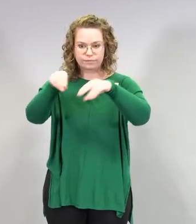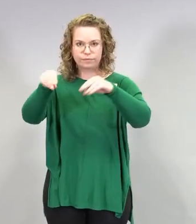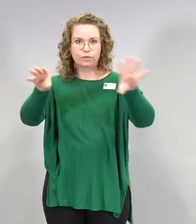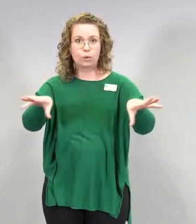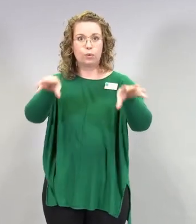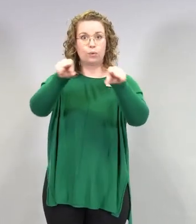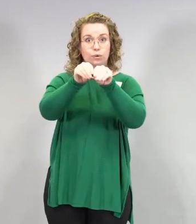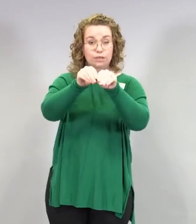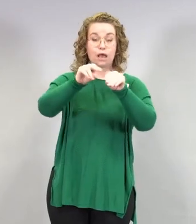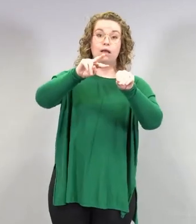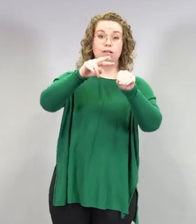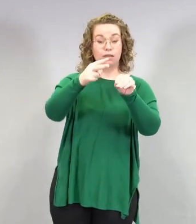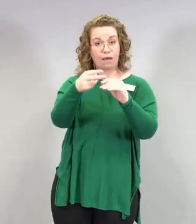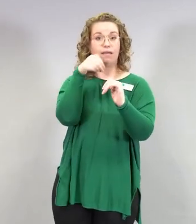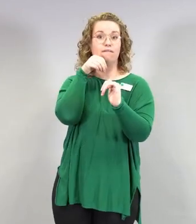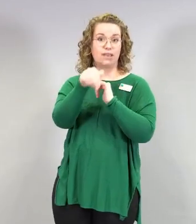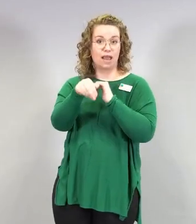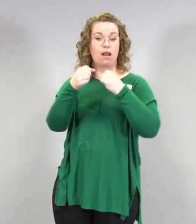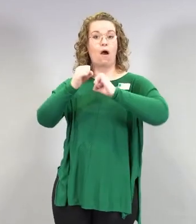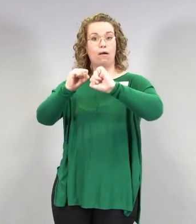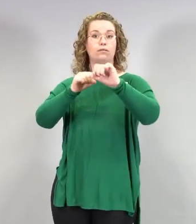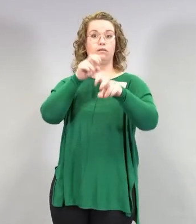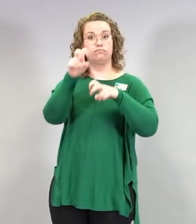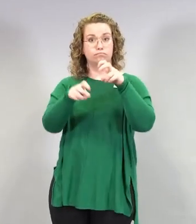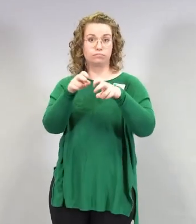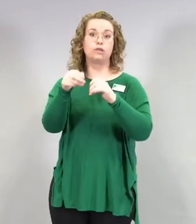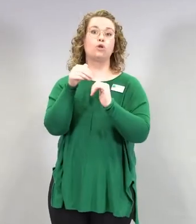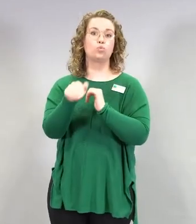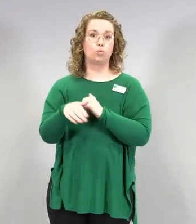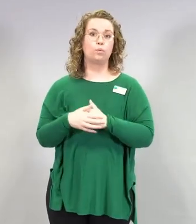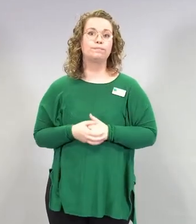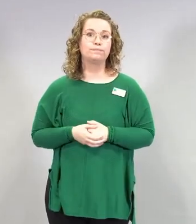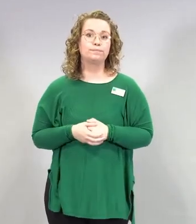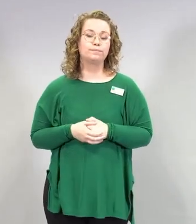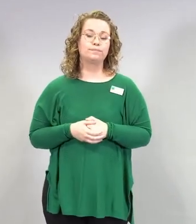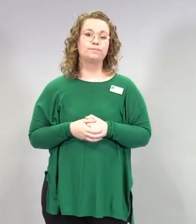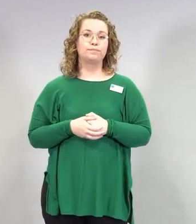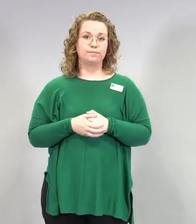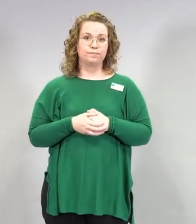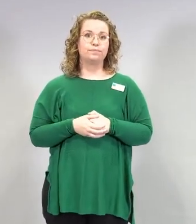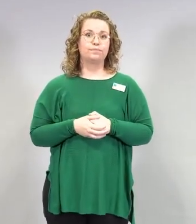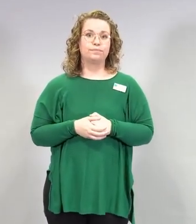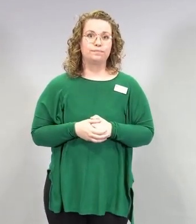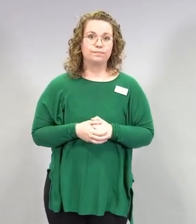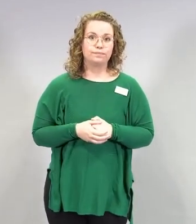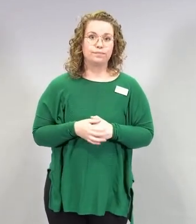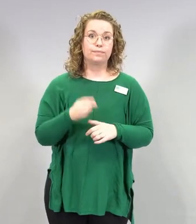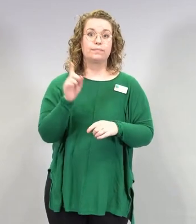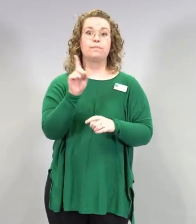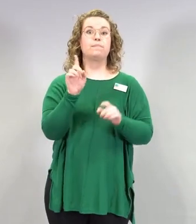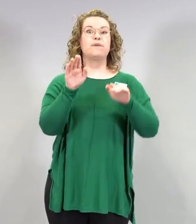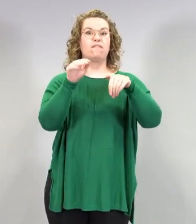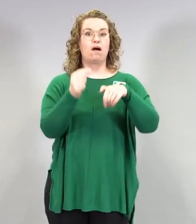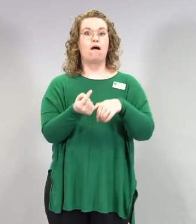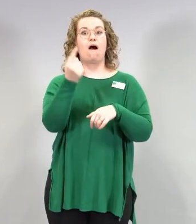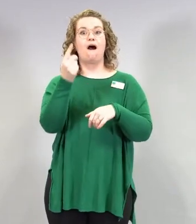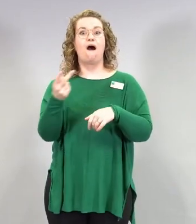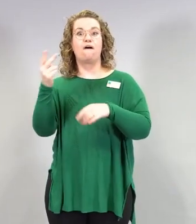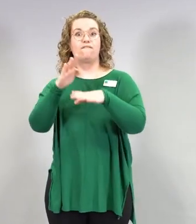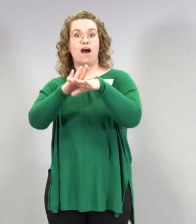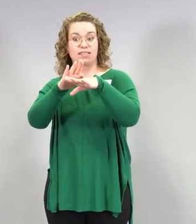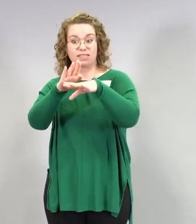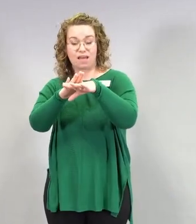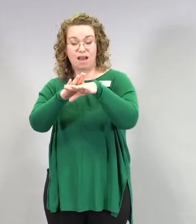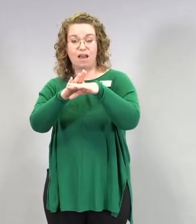tutkimusta seuraamalla väestöä. Ja on toki niin, että harvinainen haitta tulee sitten täällä esille